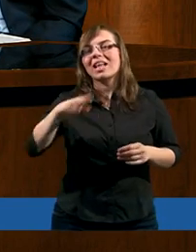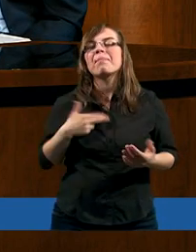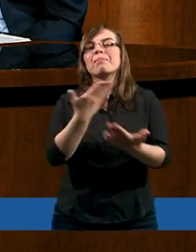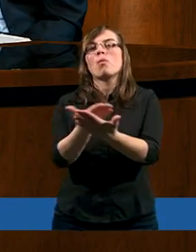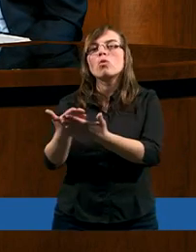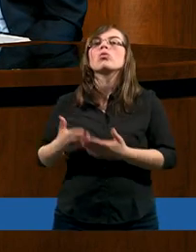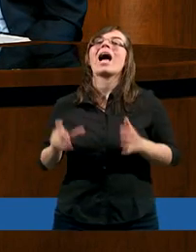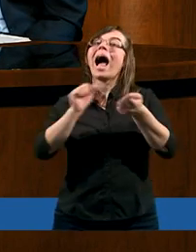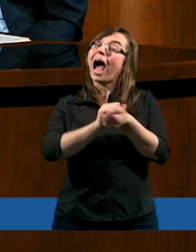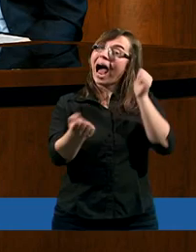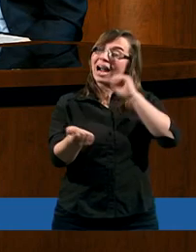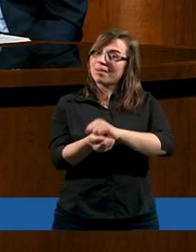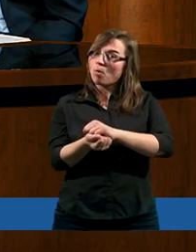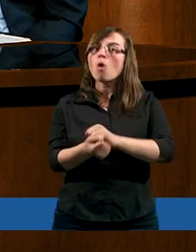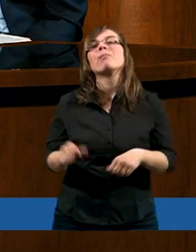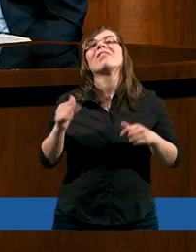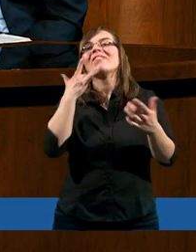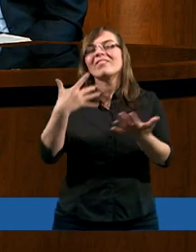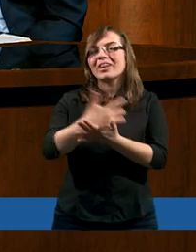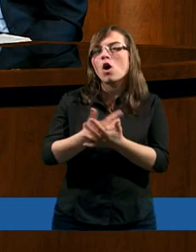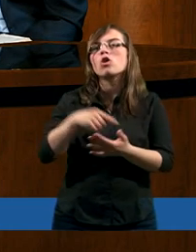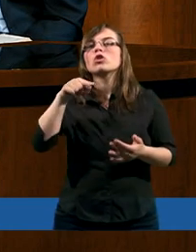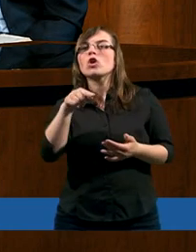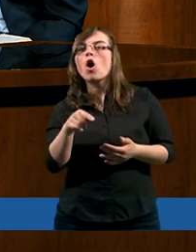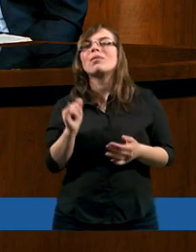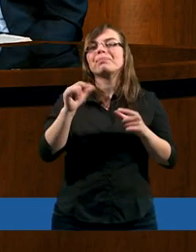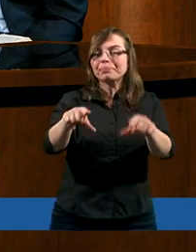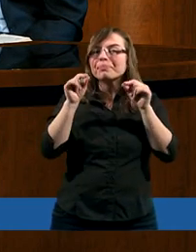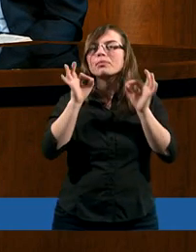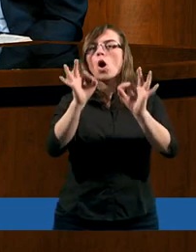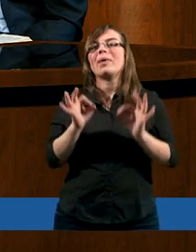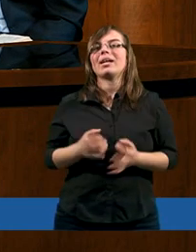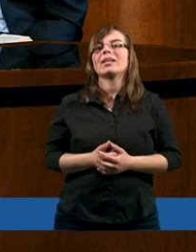Bóg nam proponuje, albo wykorzystać na to,